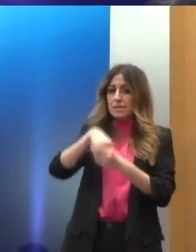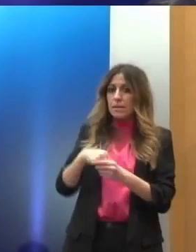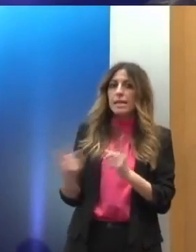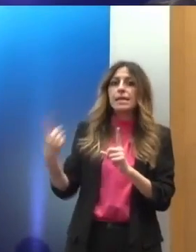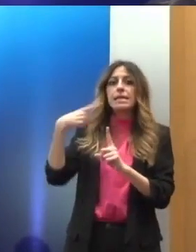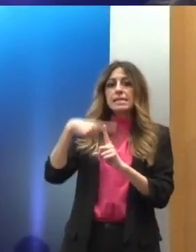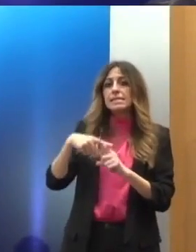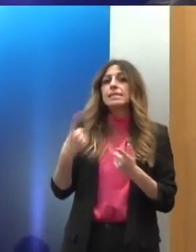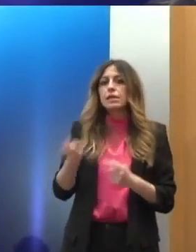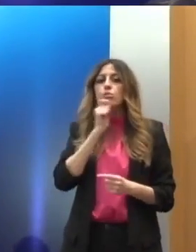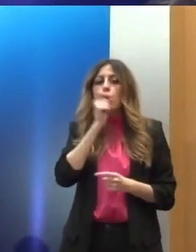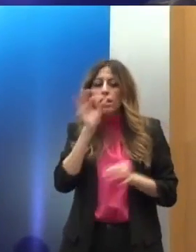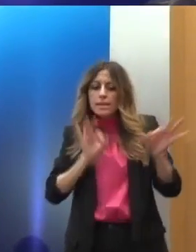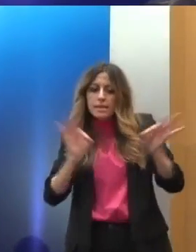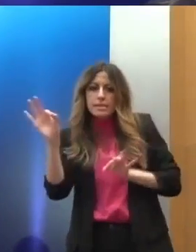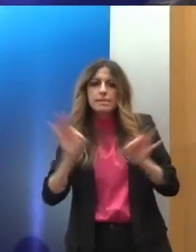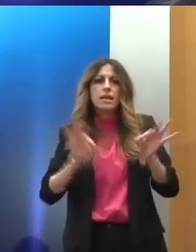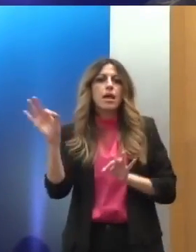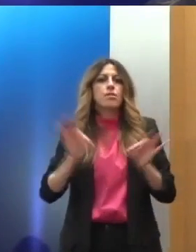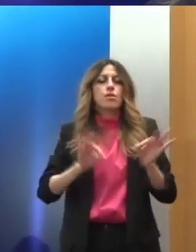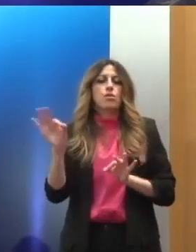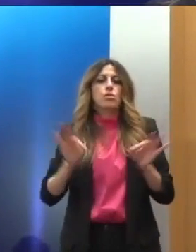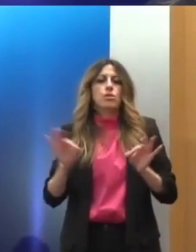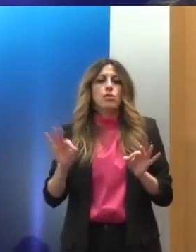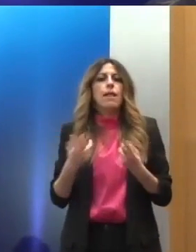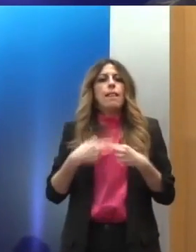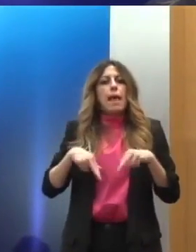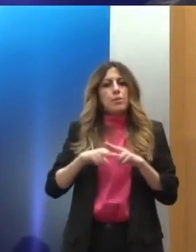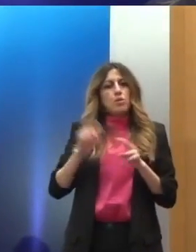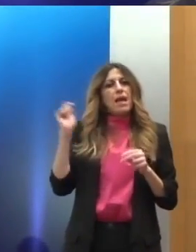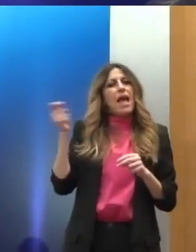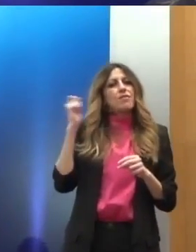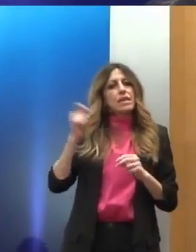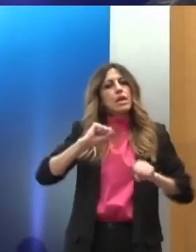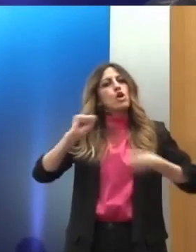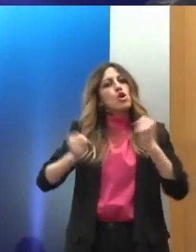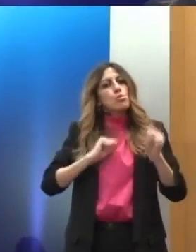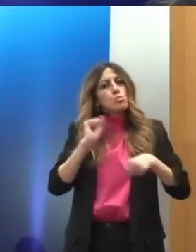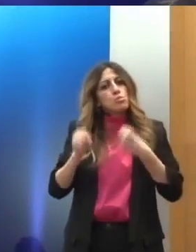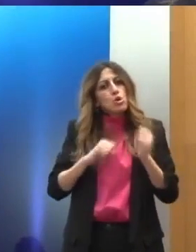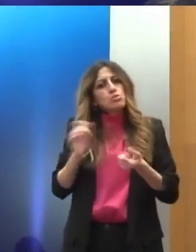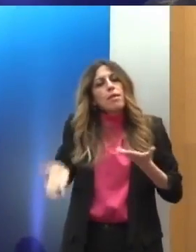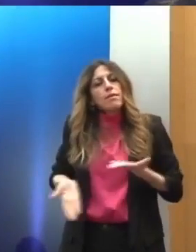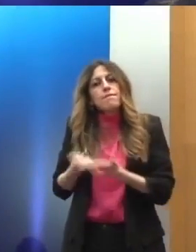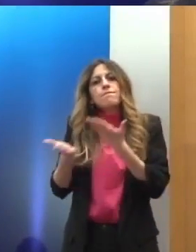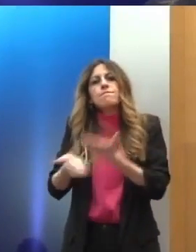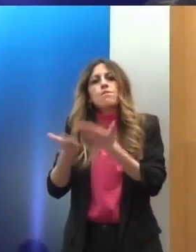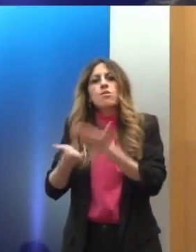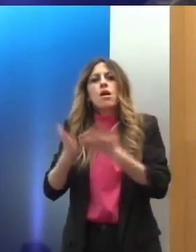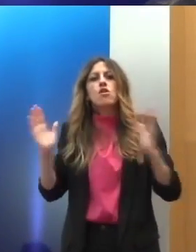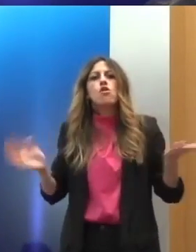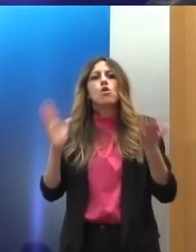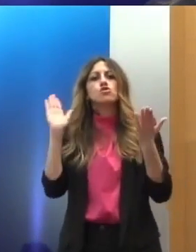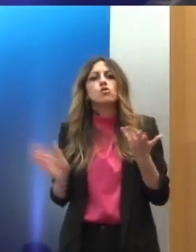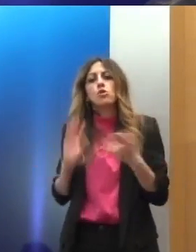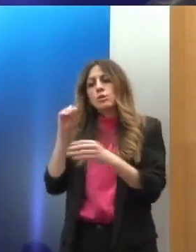πολιτικής. Με άλλα λόγια, προσπαθεί να είναι παρούσα και να συνεισφέρει στον τρόπο